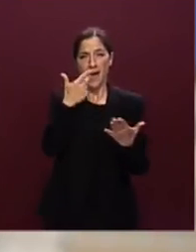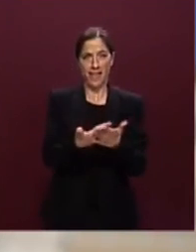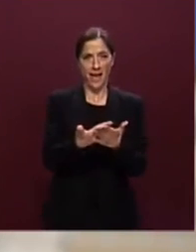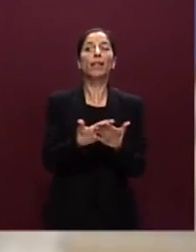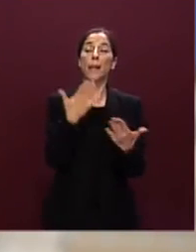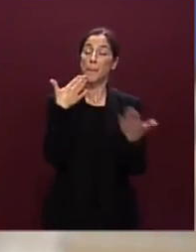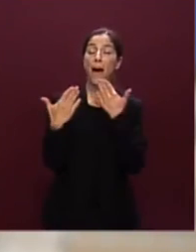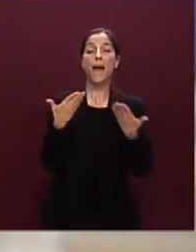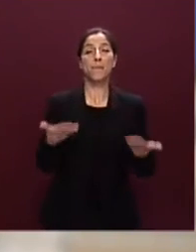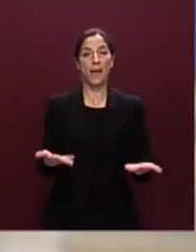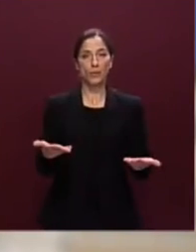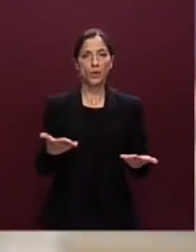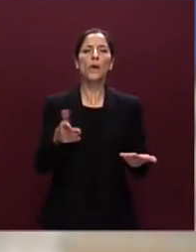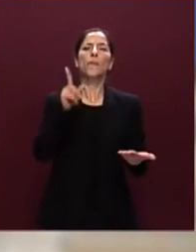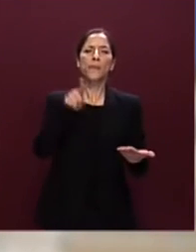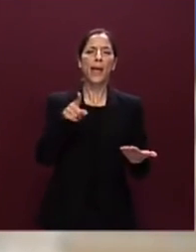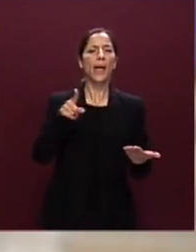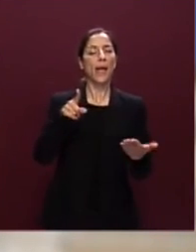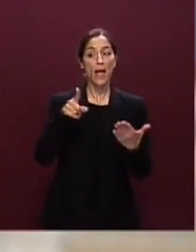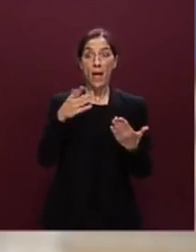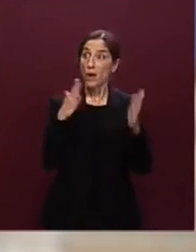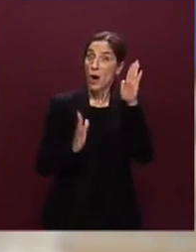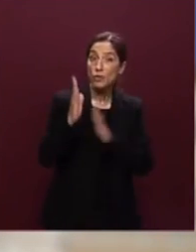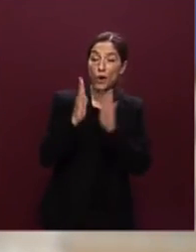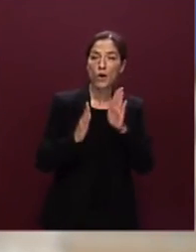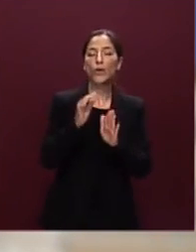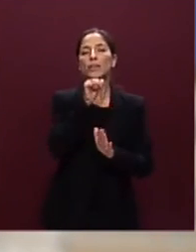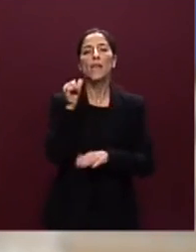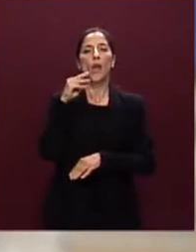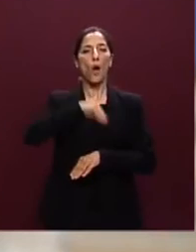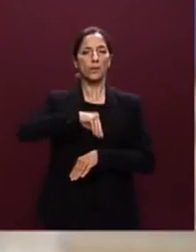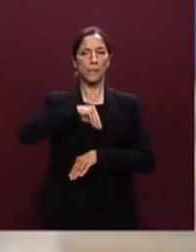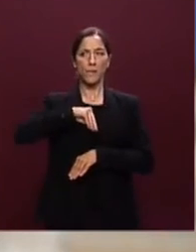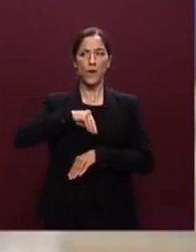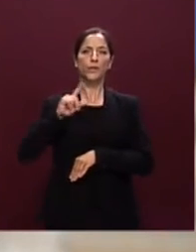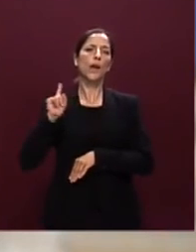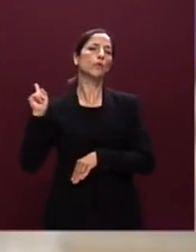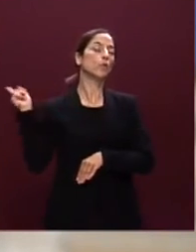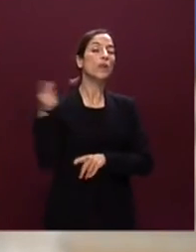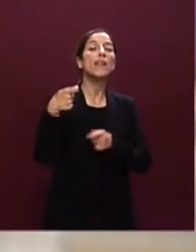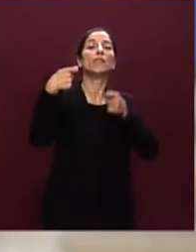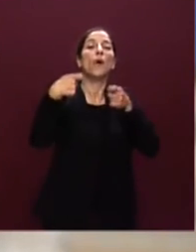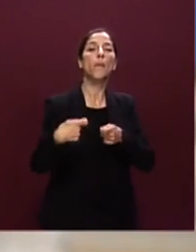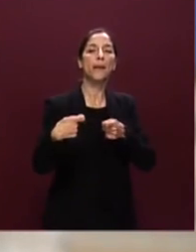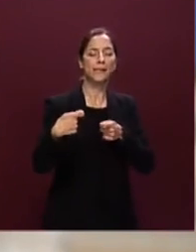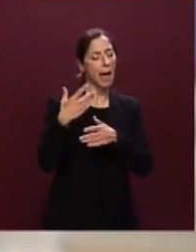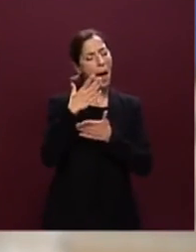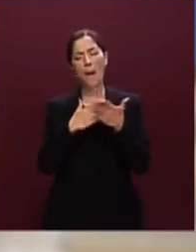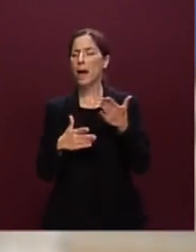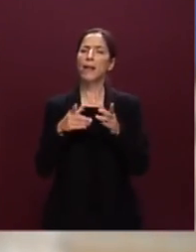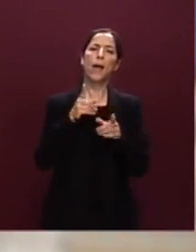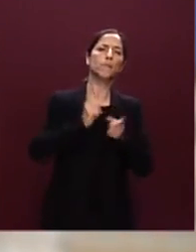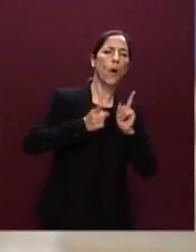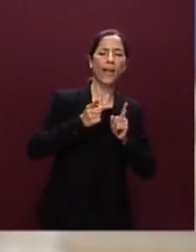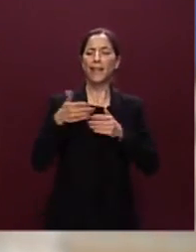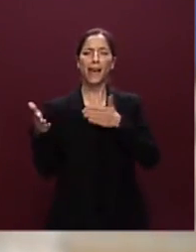anche nella consapevolezza che la partita che abbiamo di fronte è come tutti amiamo dire al di là delle parti politiche una